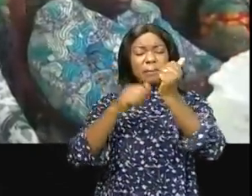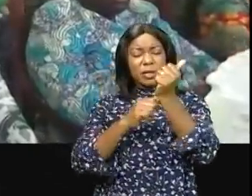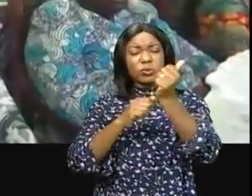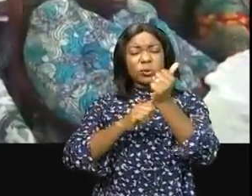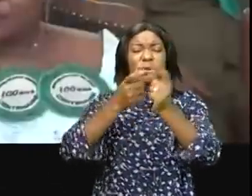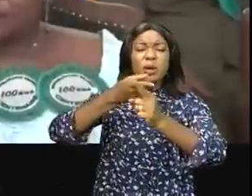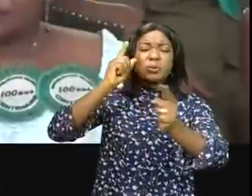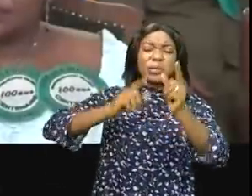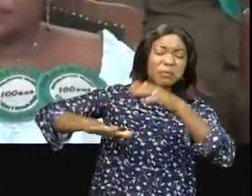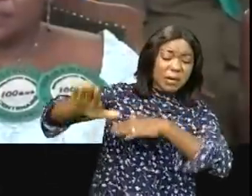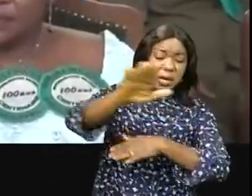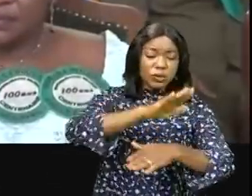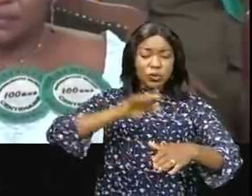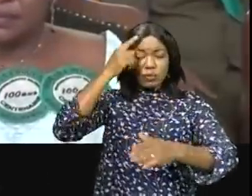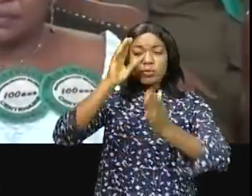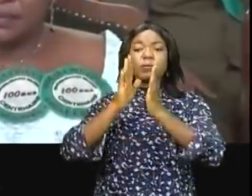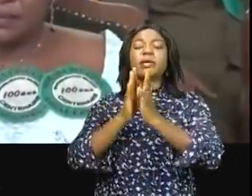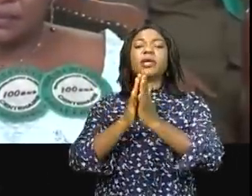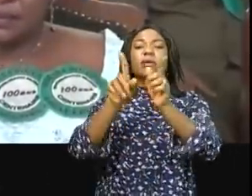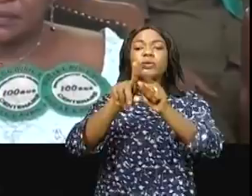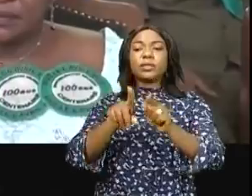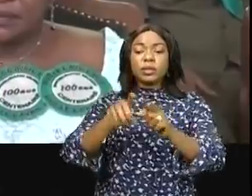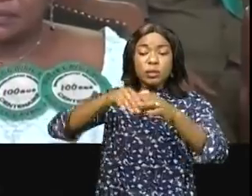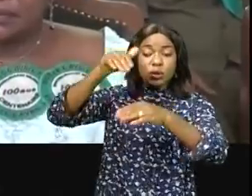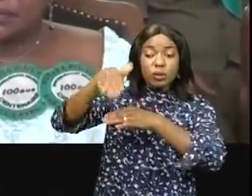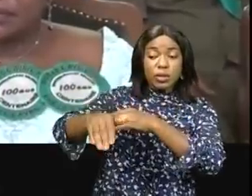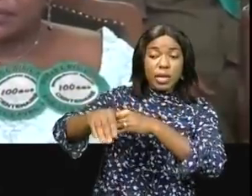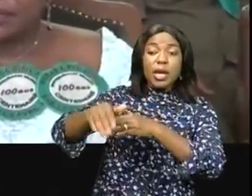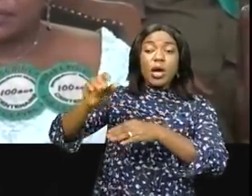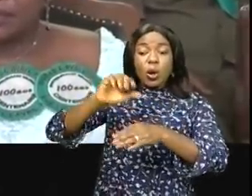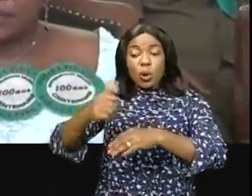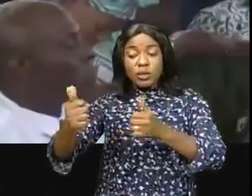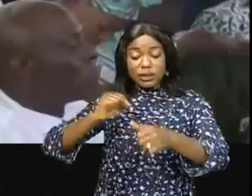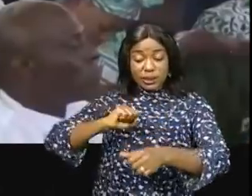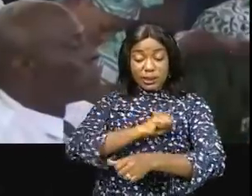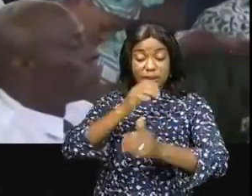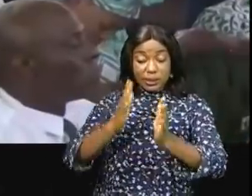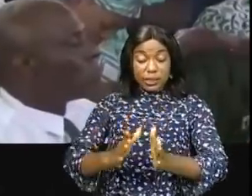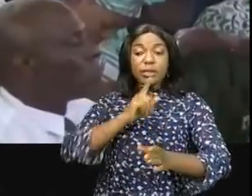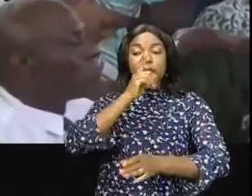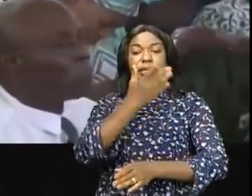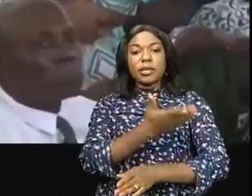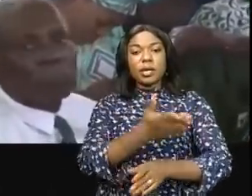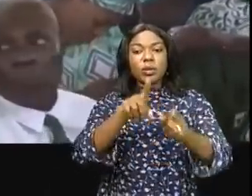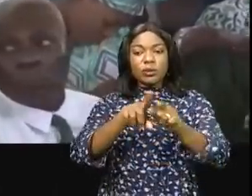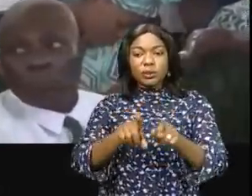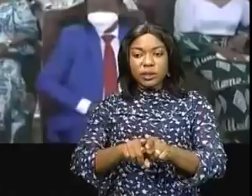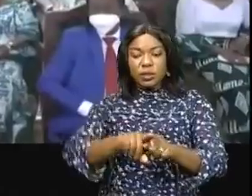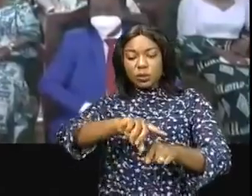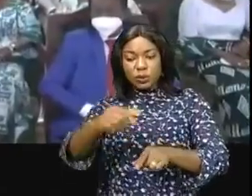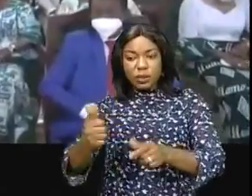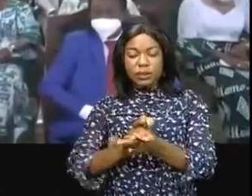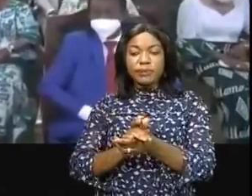du monde entier. En dehors des membres du bureau, plusieurs sénateurs ont également pris par à cette fête. C'est le cas du sénateur Guy Luando,